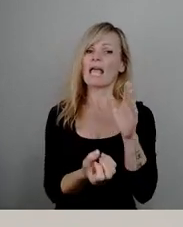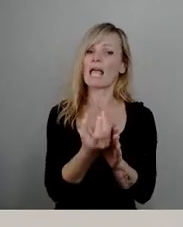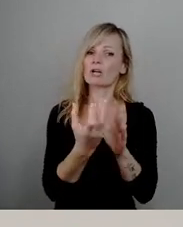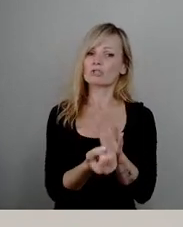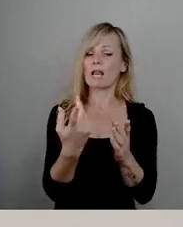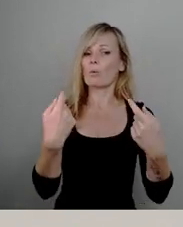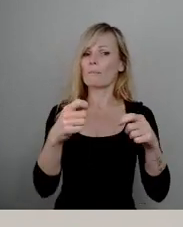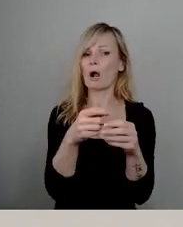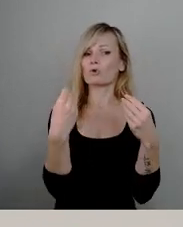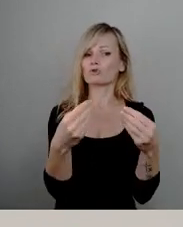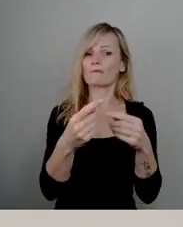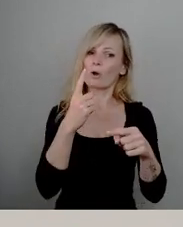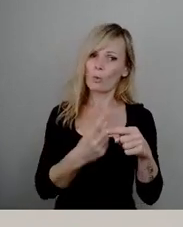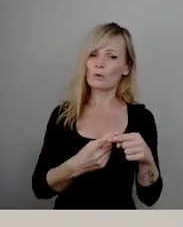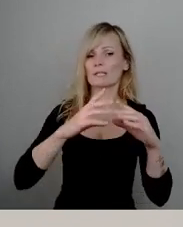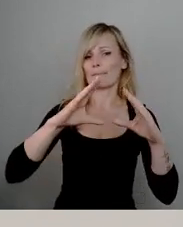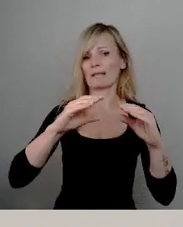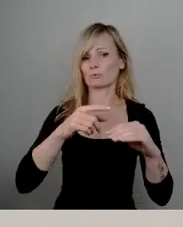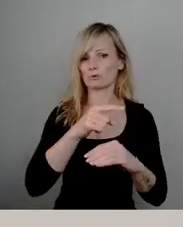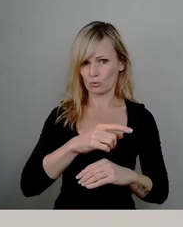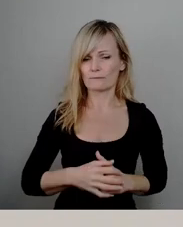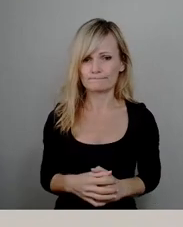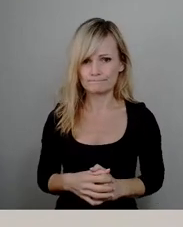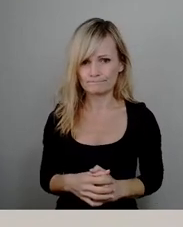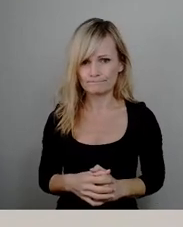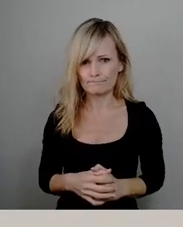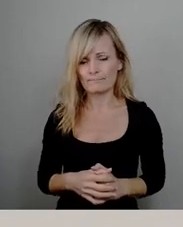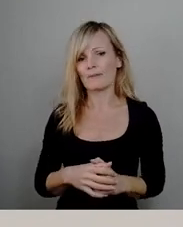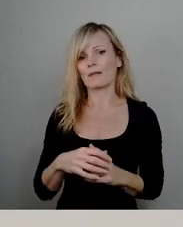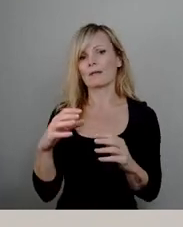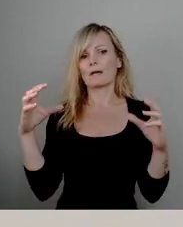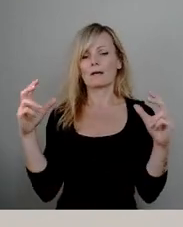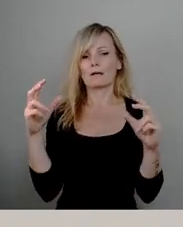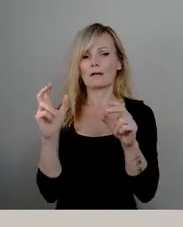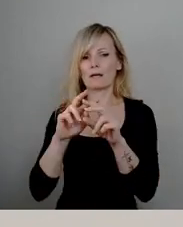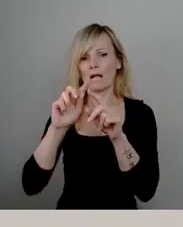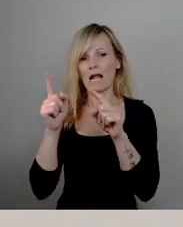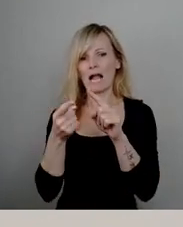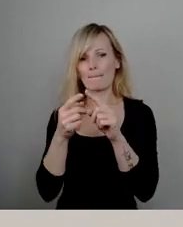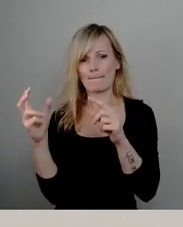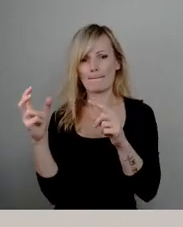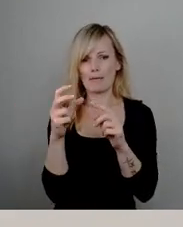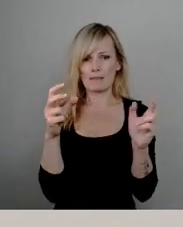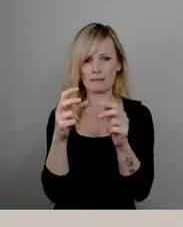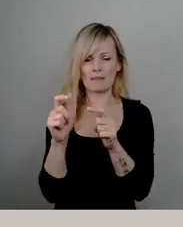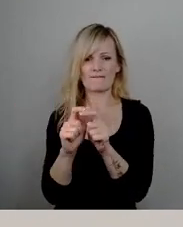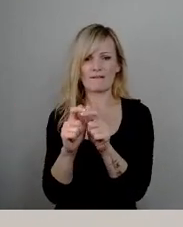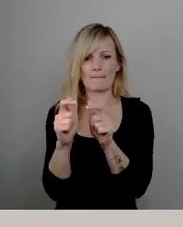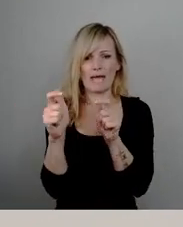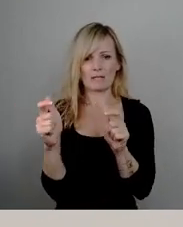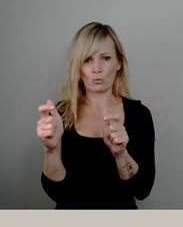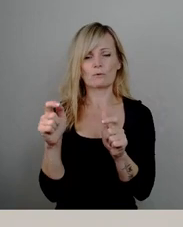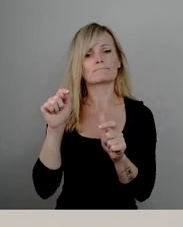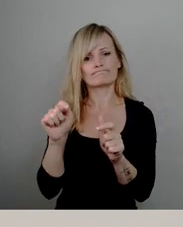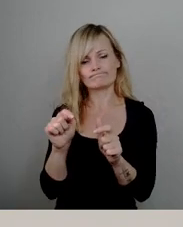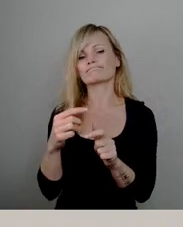Und hinsichtlich der Kappenverbreiterung ging es darum, die geringe